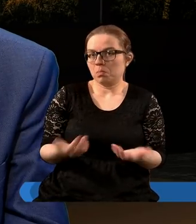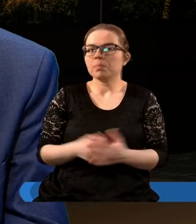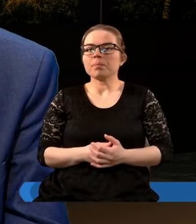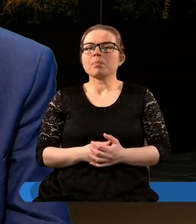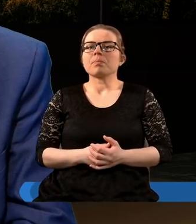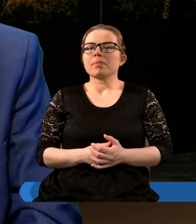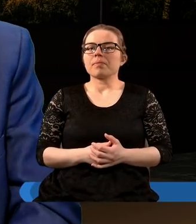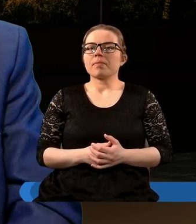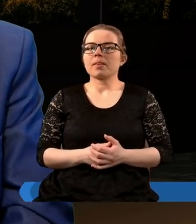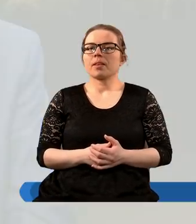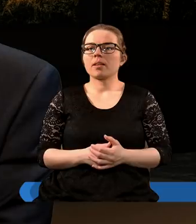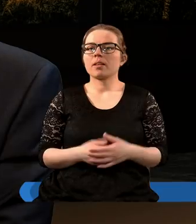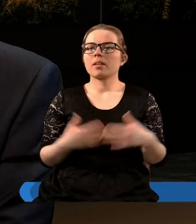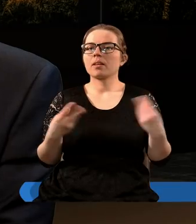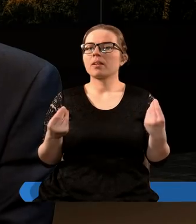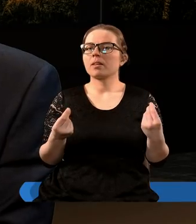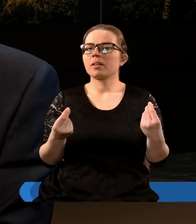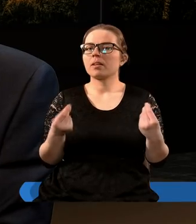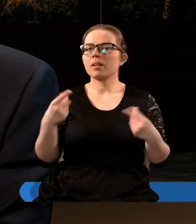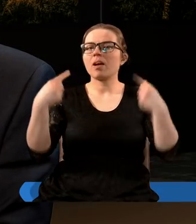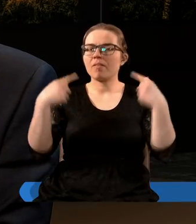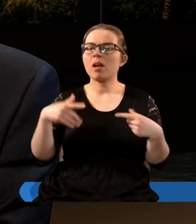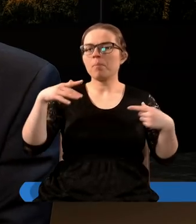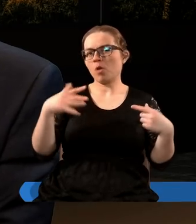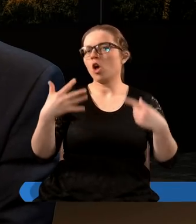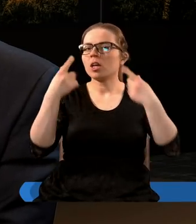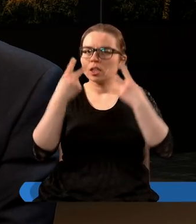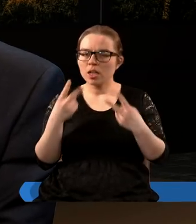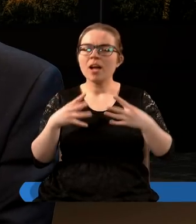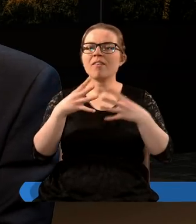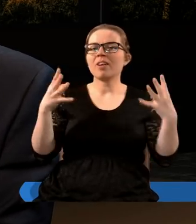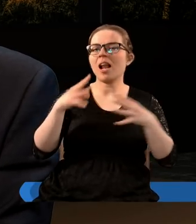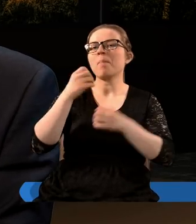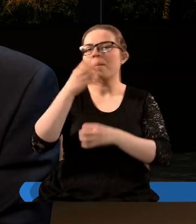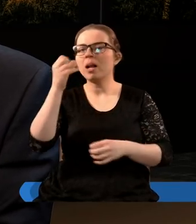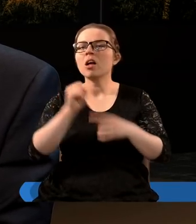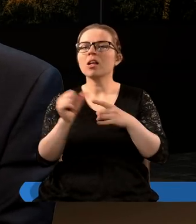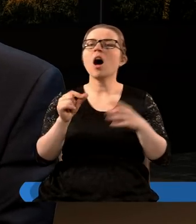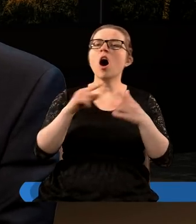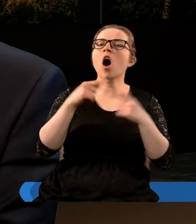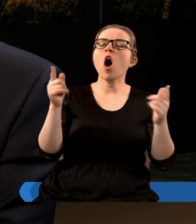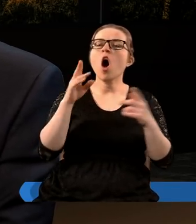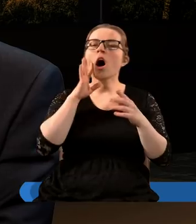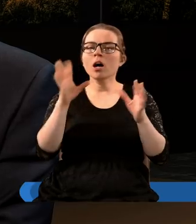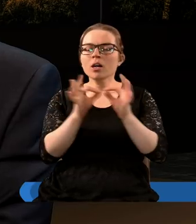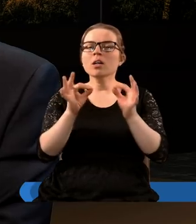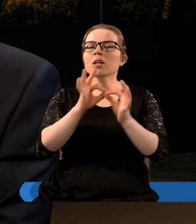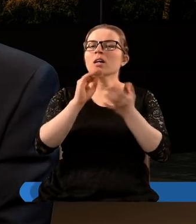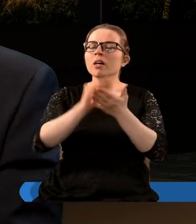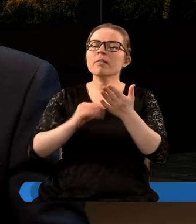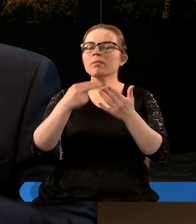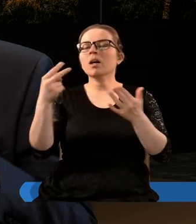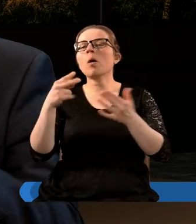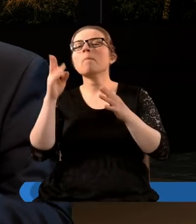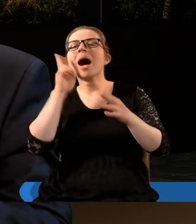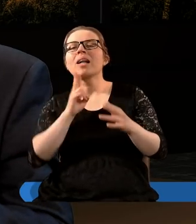Tak, Jacek, proszę. W wierszu piątym czytamy, że Wielki Babilon jest określony jako matka wszetecznic, a